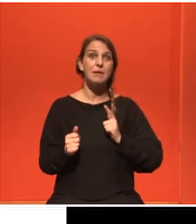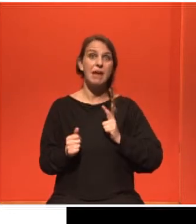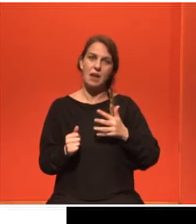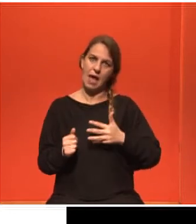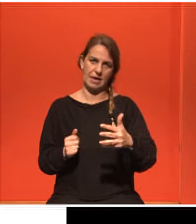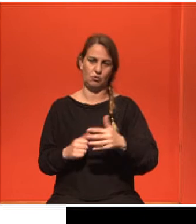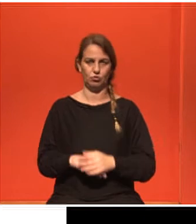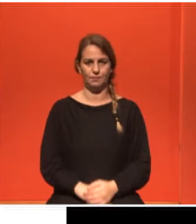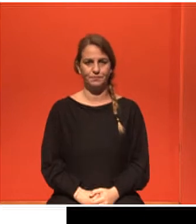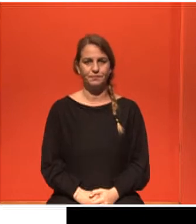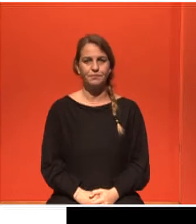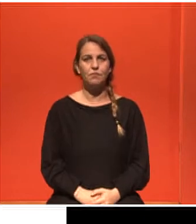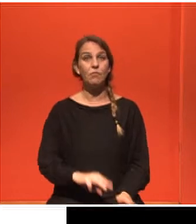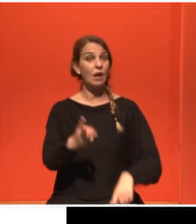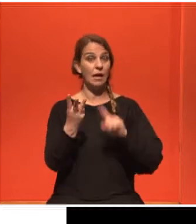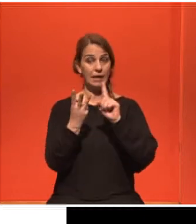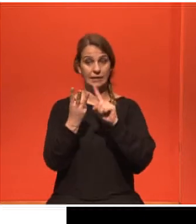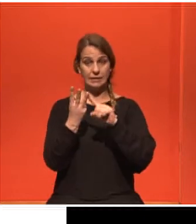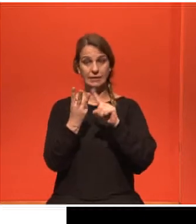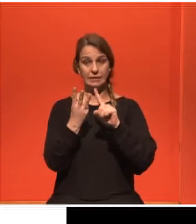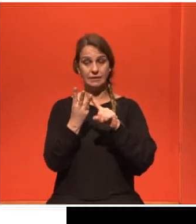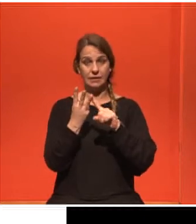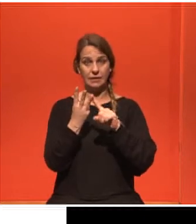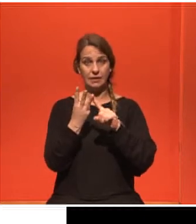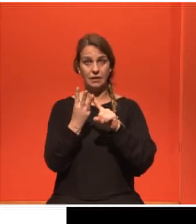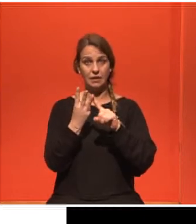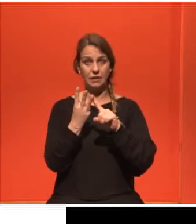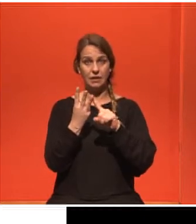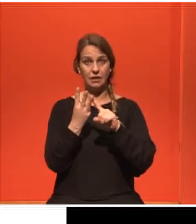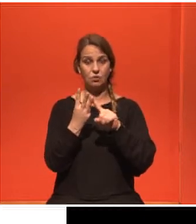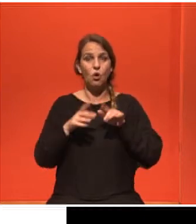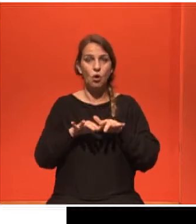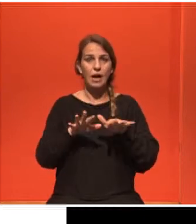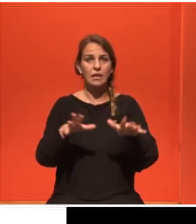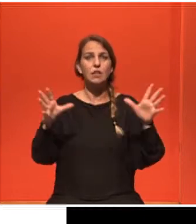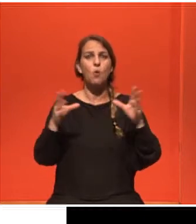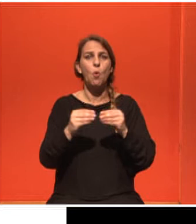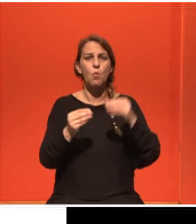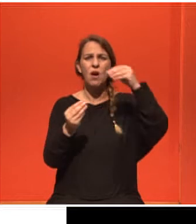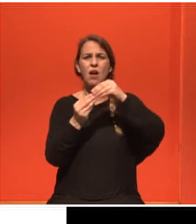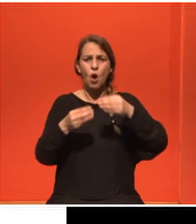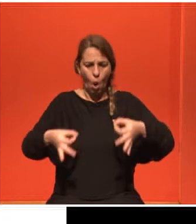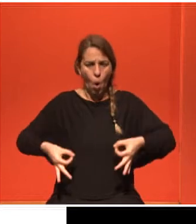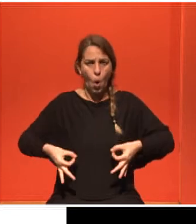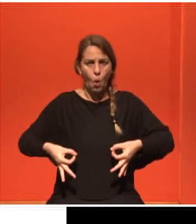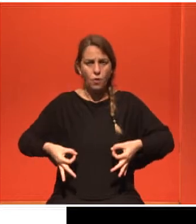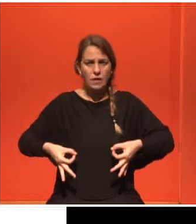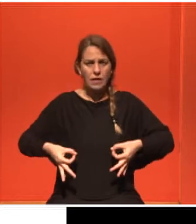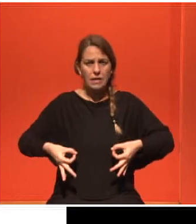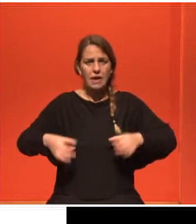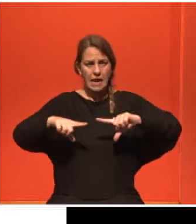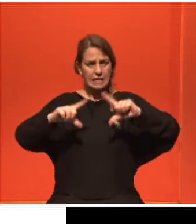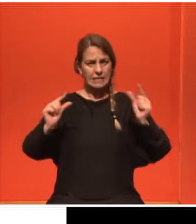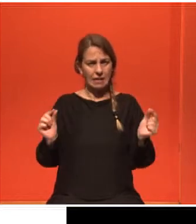Η τρίτη οντότητα για την οποία θα μιλήσουμε είναι ο καρκίνος οθήκων και σαλπίγκων. Και εδώ είναι εφικτή η